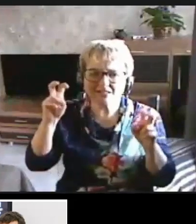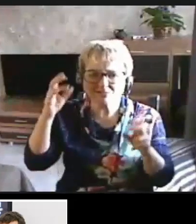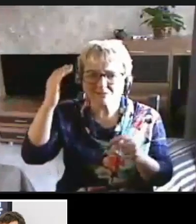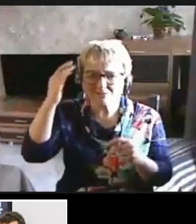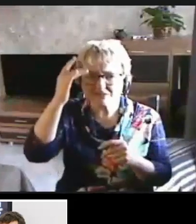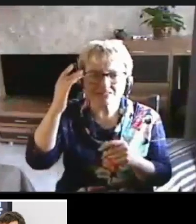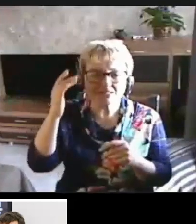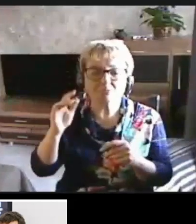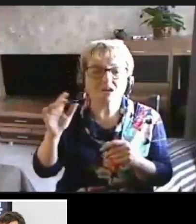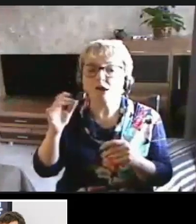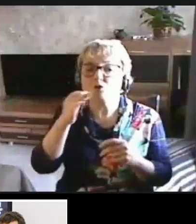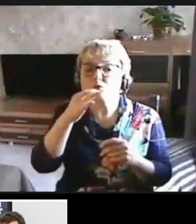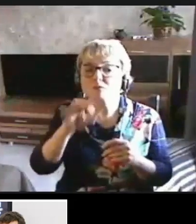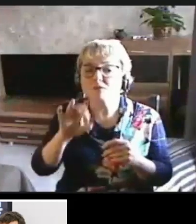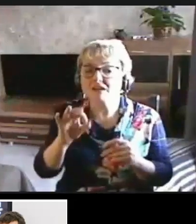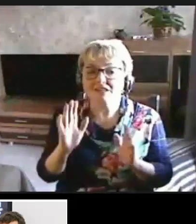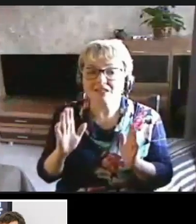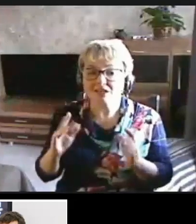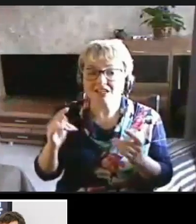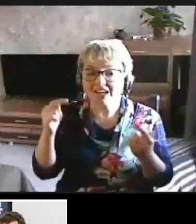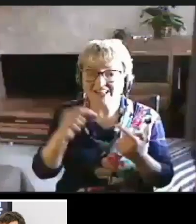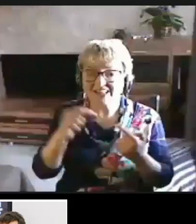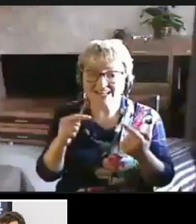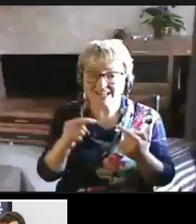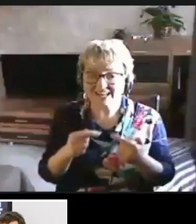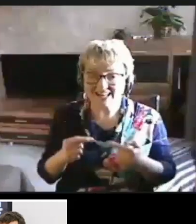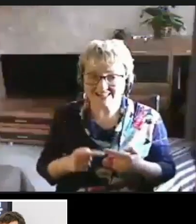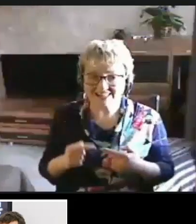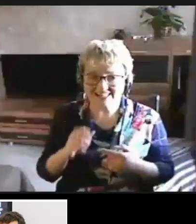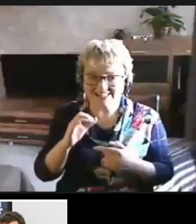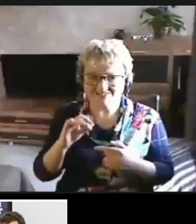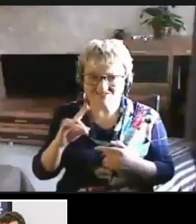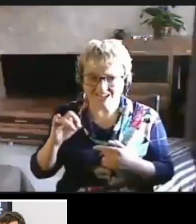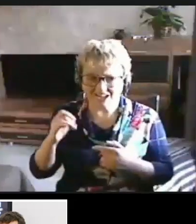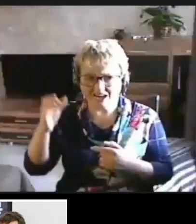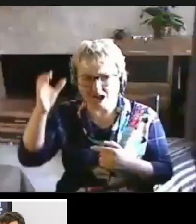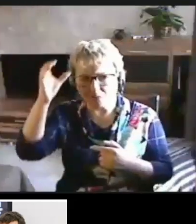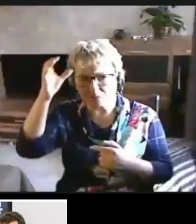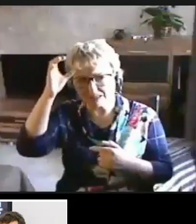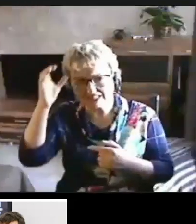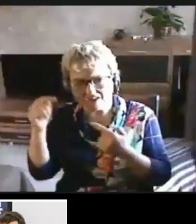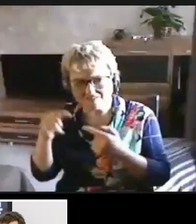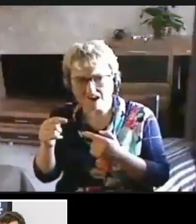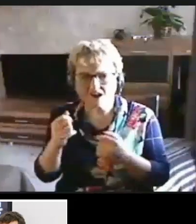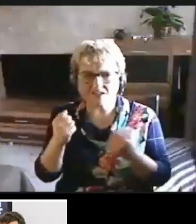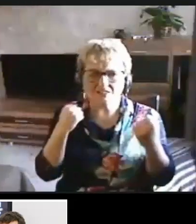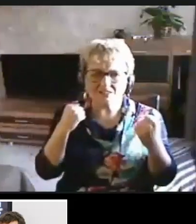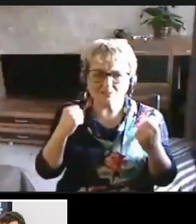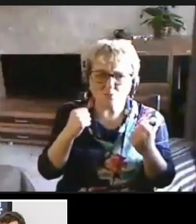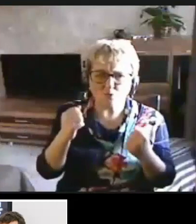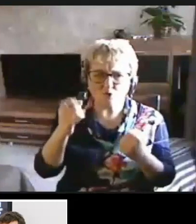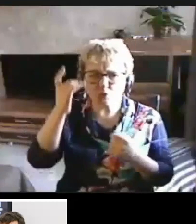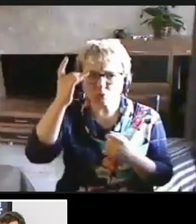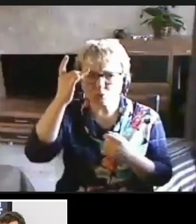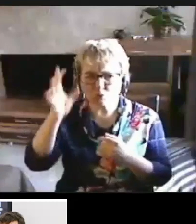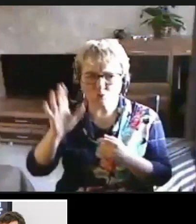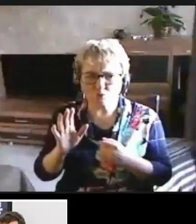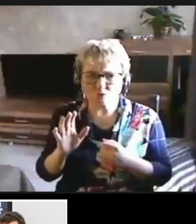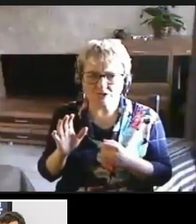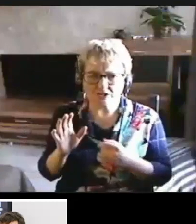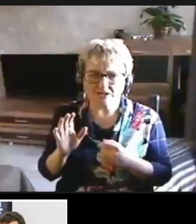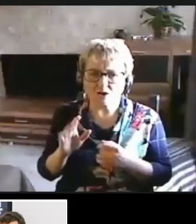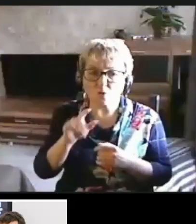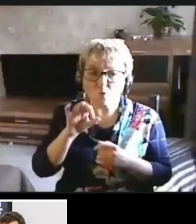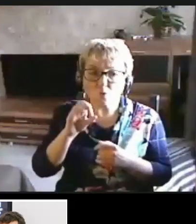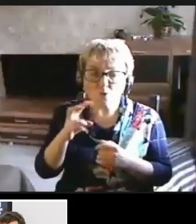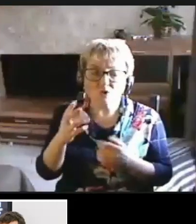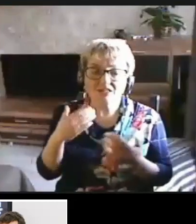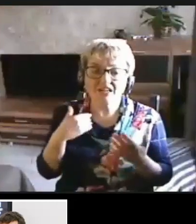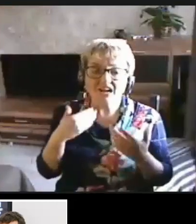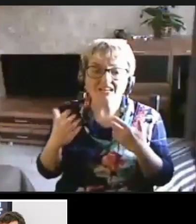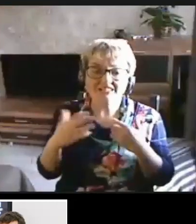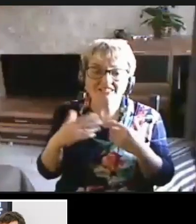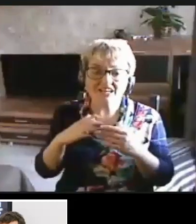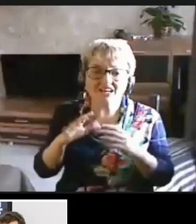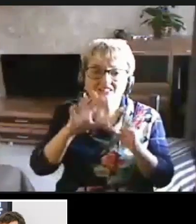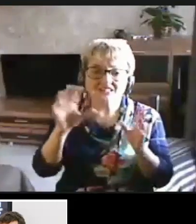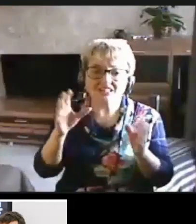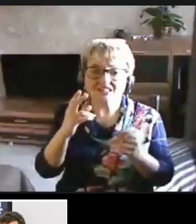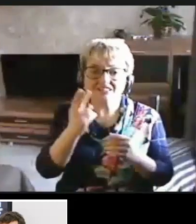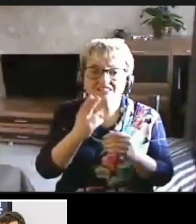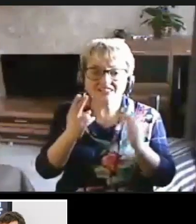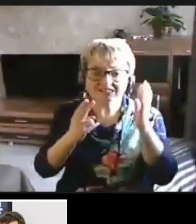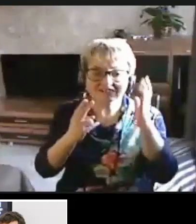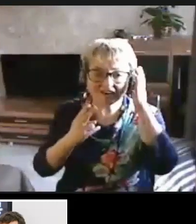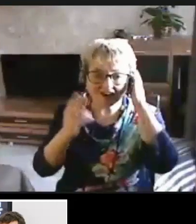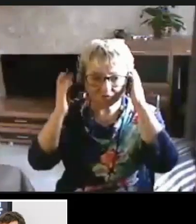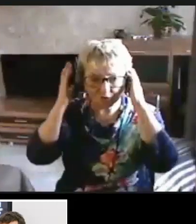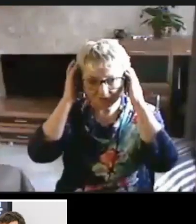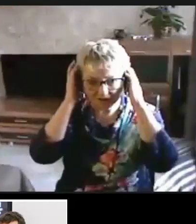касается не какой-то конкретной сферы, образования, спорта, культуры или еще чего-то. Он касается цифрового контента